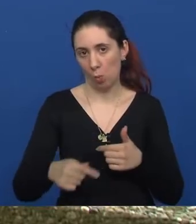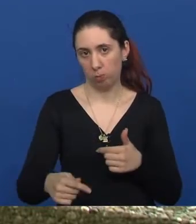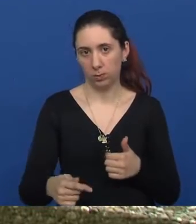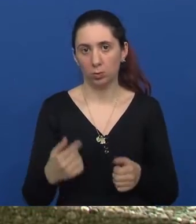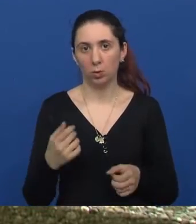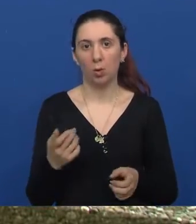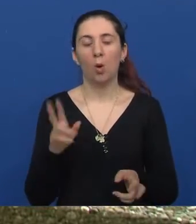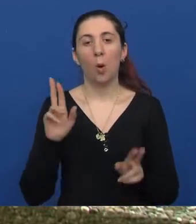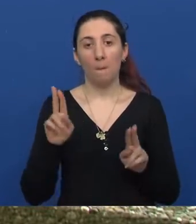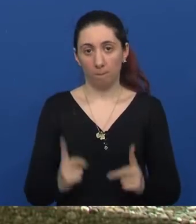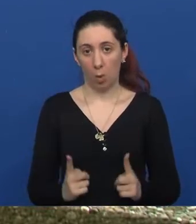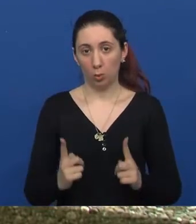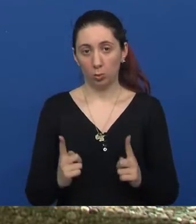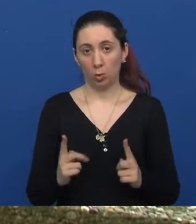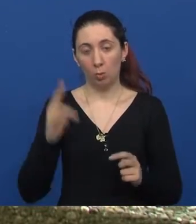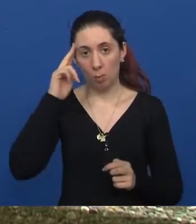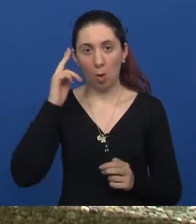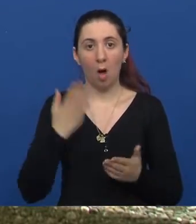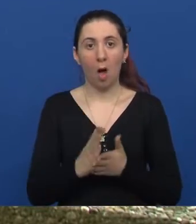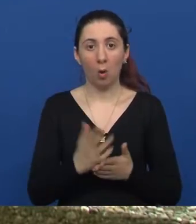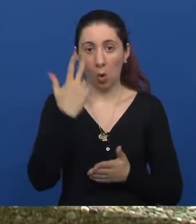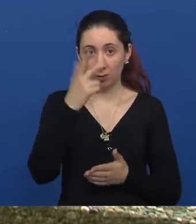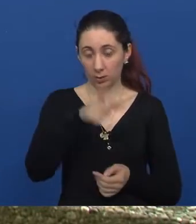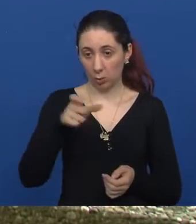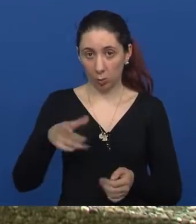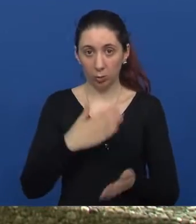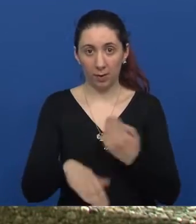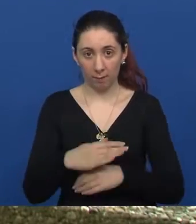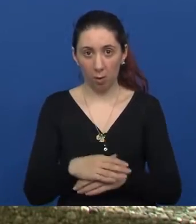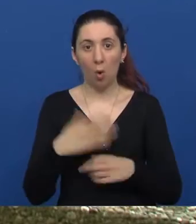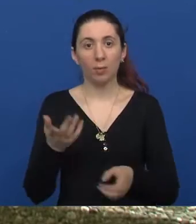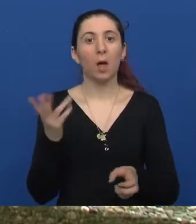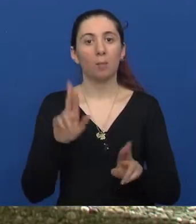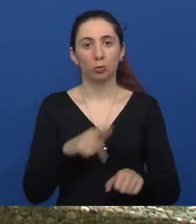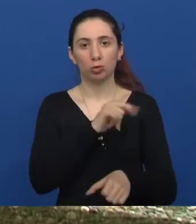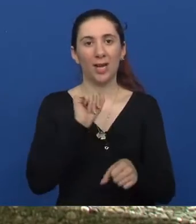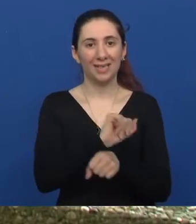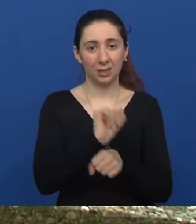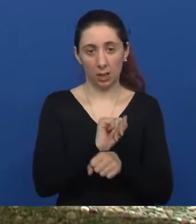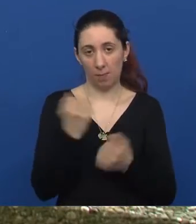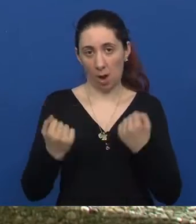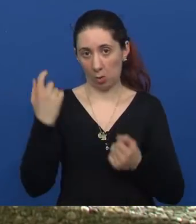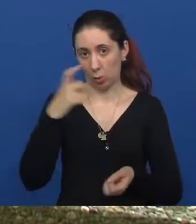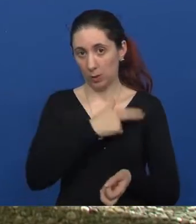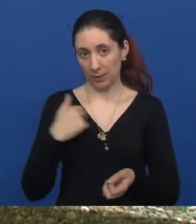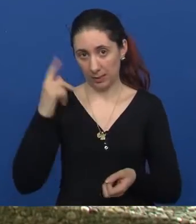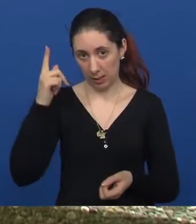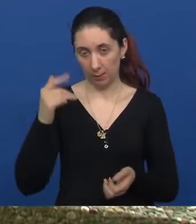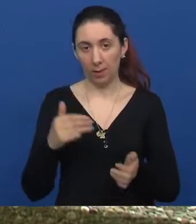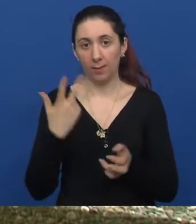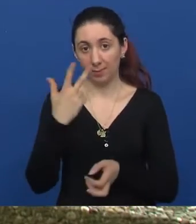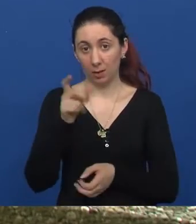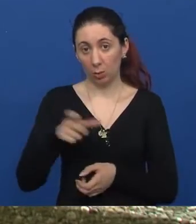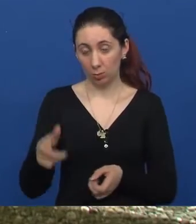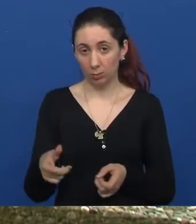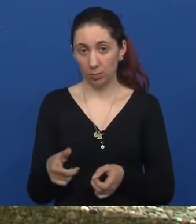Eventualno da postoji mogućnost, ako se nađu barem tri osobe s invaliditetom, da iznime auto iz Zagreba. E sad, znači tri osobe s